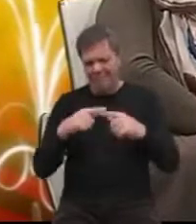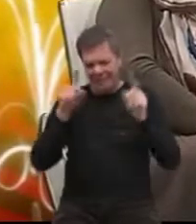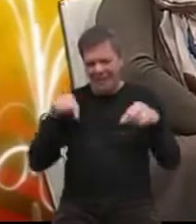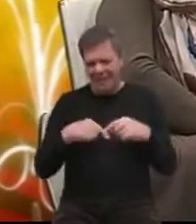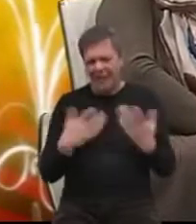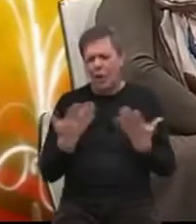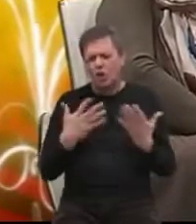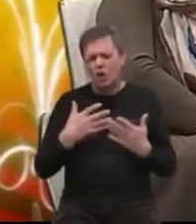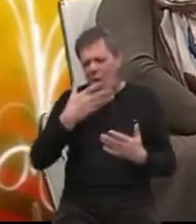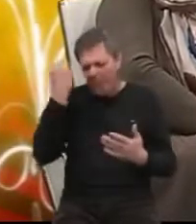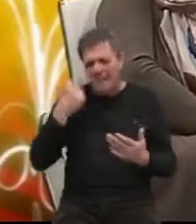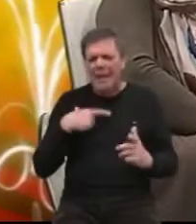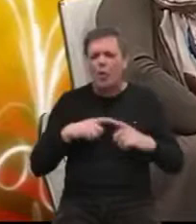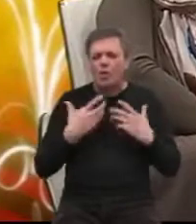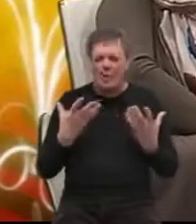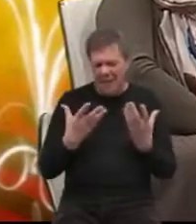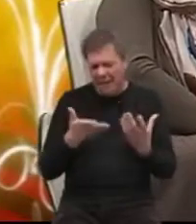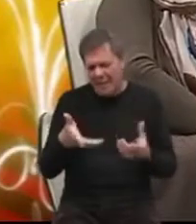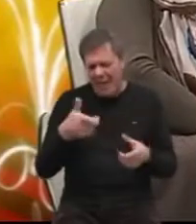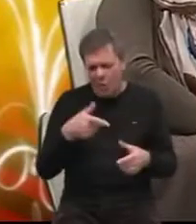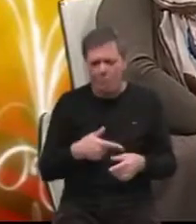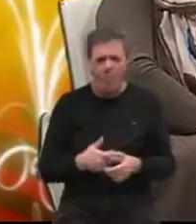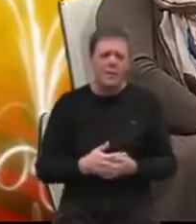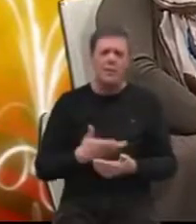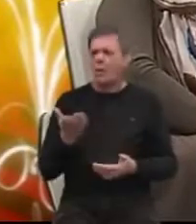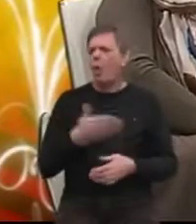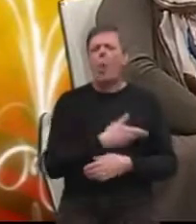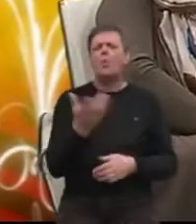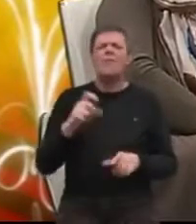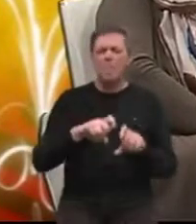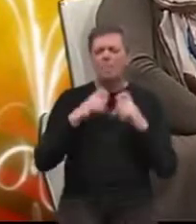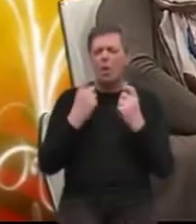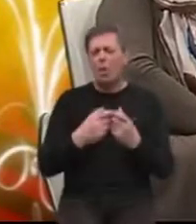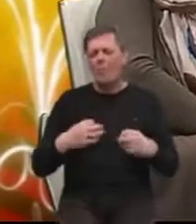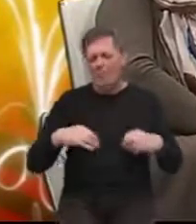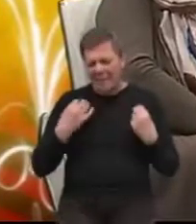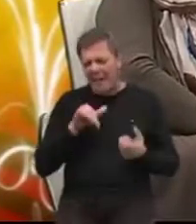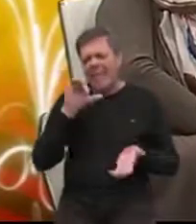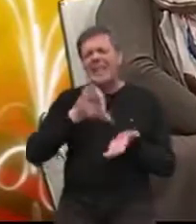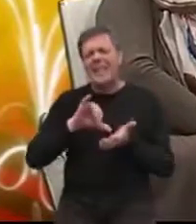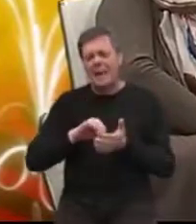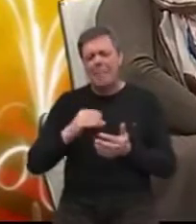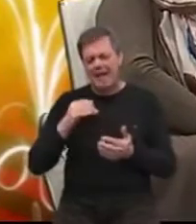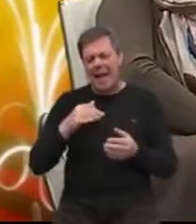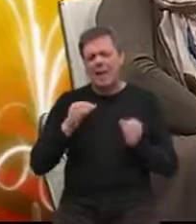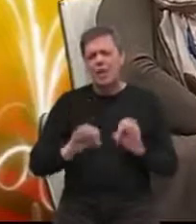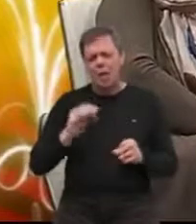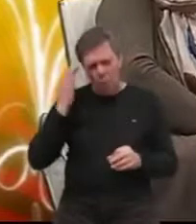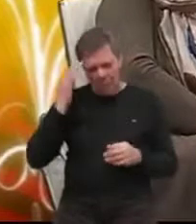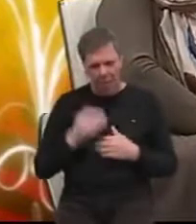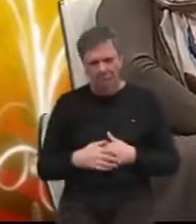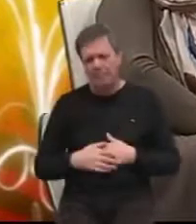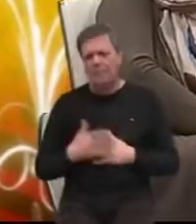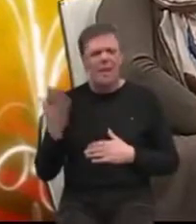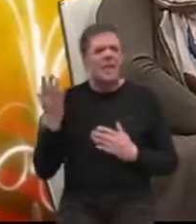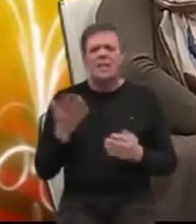je demencija i kako živjeti s njom, koji se nalaze u svim domovima, zdravlja, centrima za socijalnu skrb i